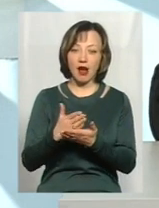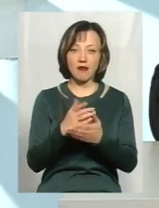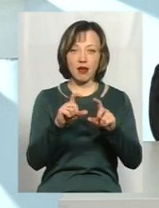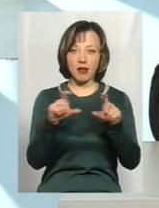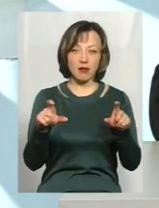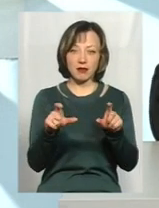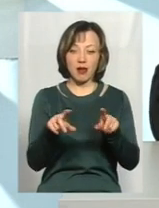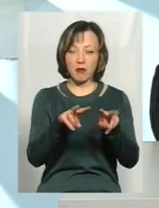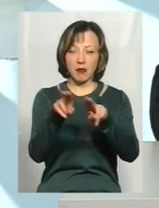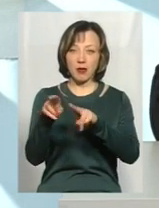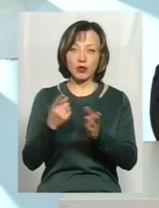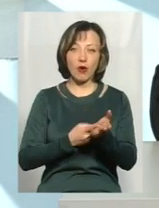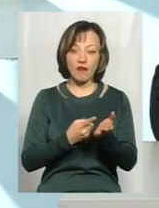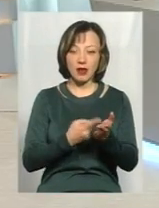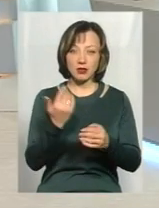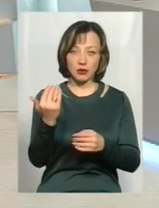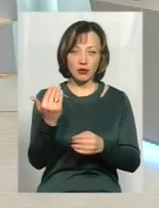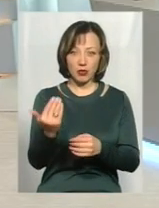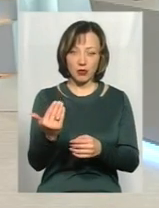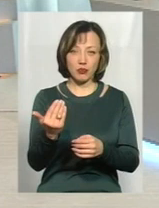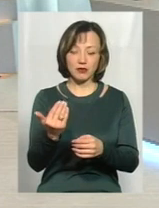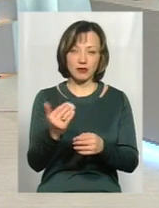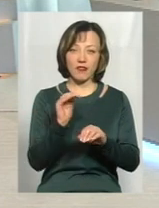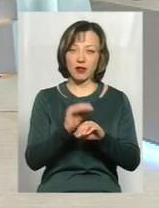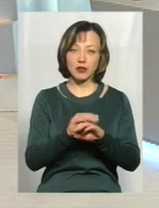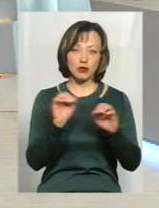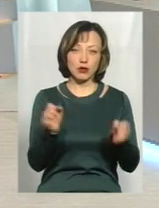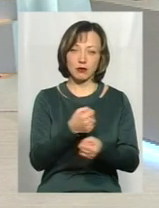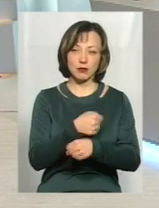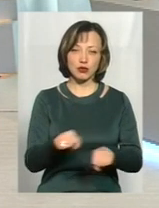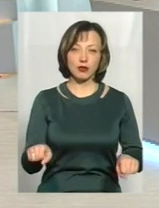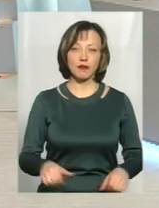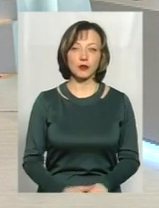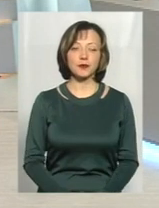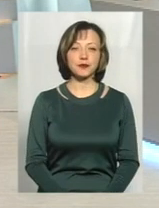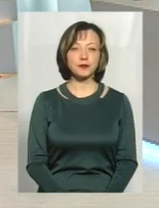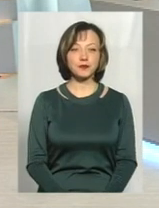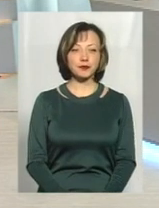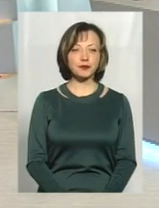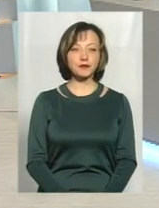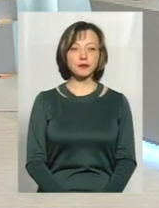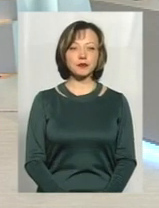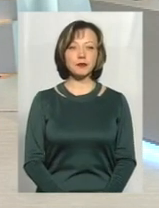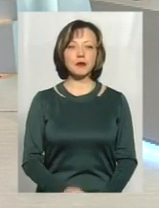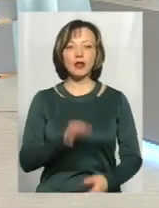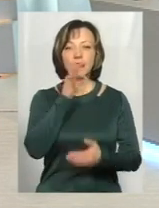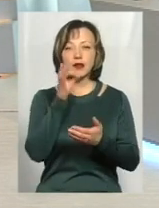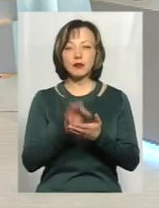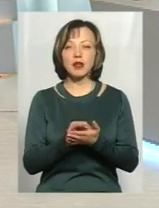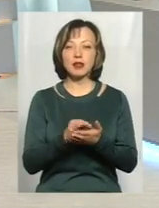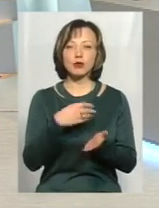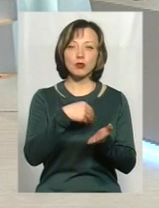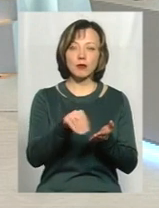таких самих, то довести, що це саме той навігатор, фактично, неможливо. А відповідальність, взагалі, передбачена якась за